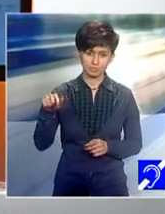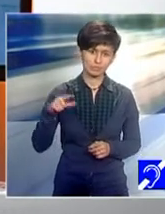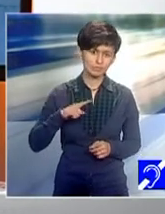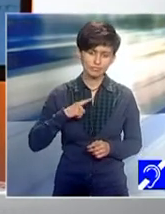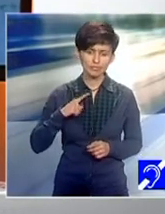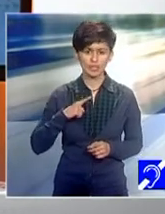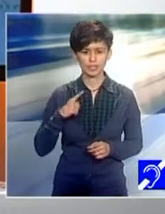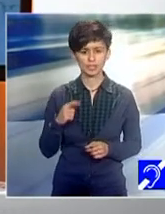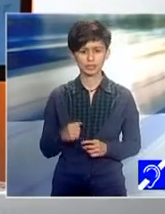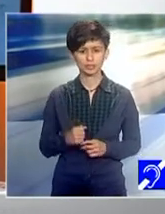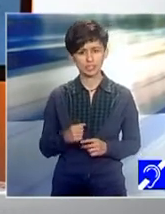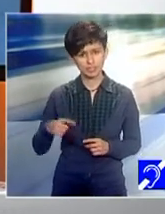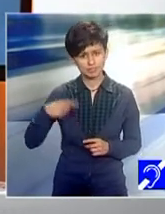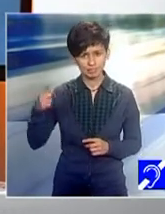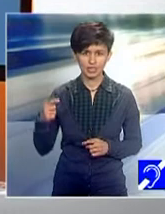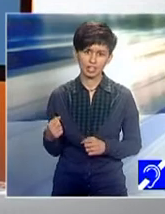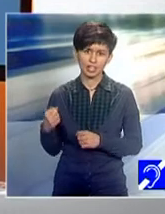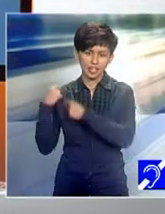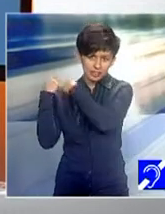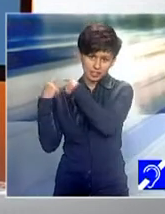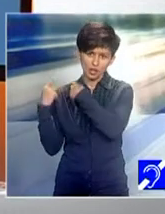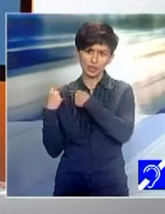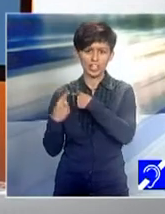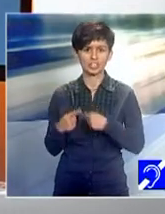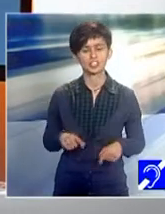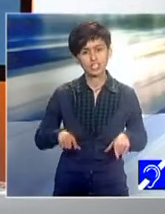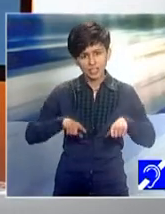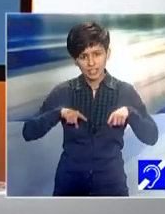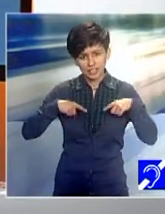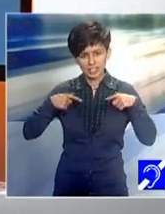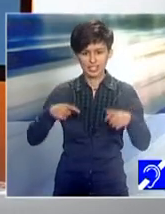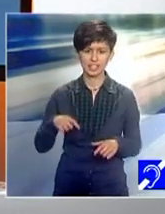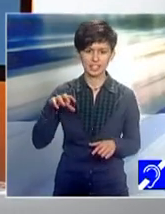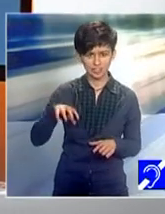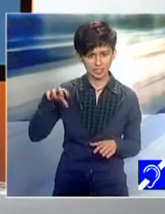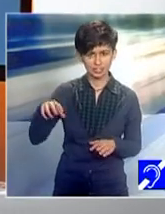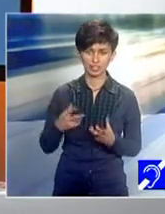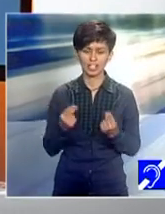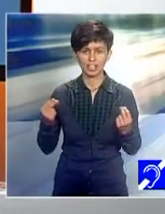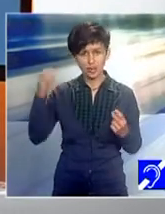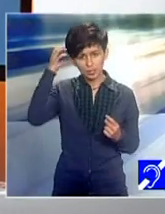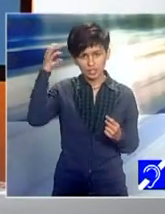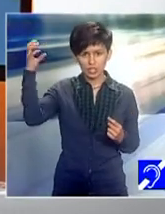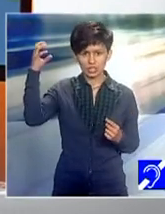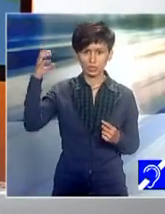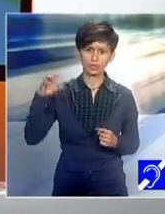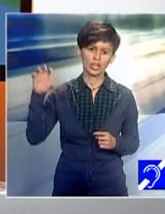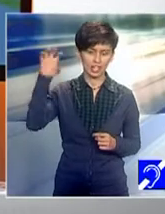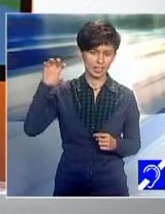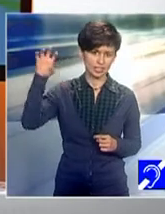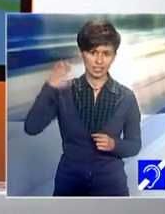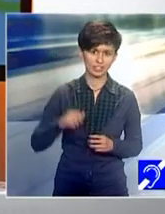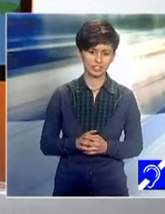dumneavoastră de alte origini, trăiți deja de ceva timp aici pe meleagurile noastre multiculturale, ale Transilvaniei multiculturale, sunteți